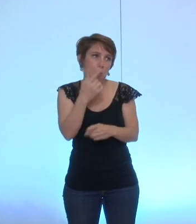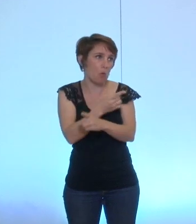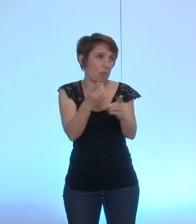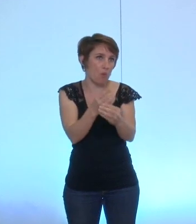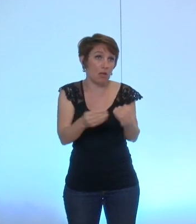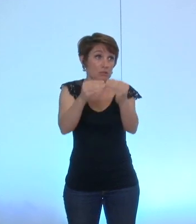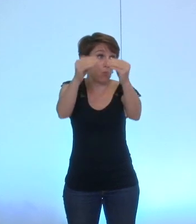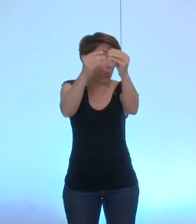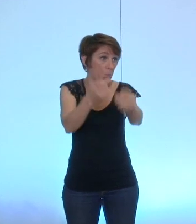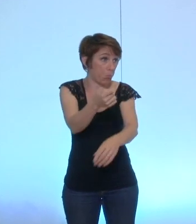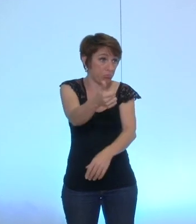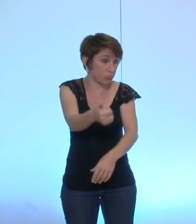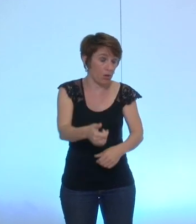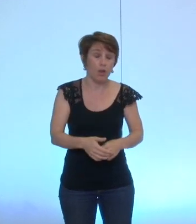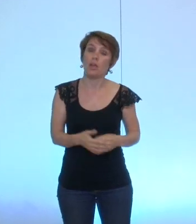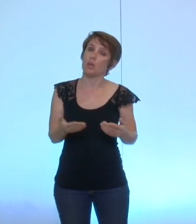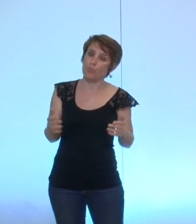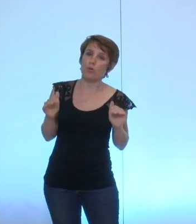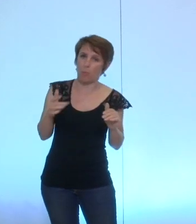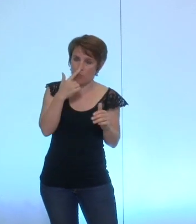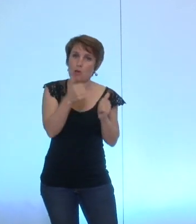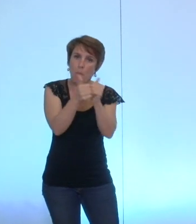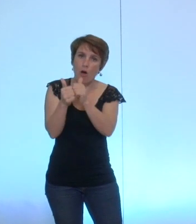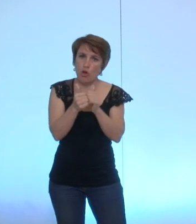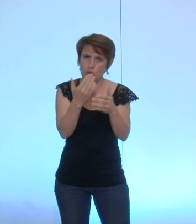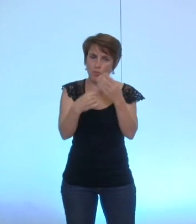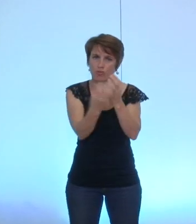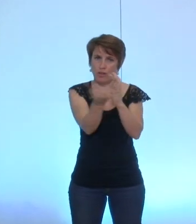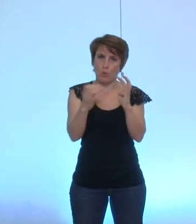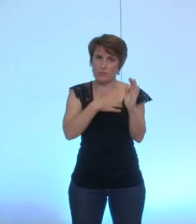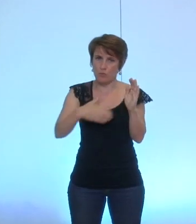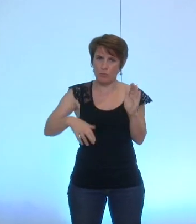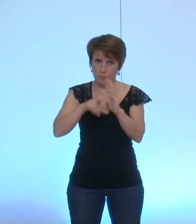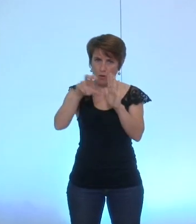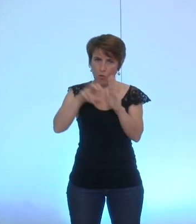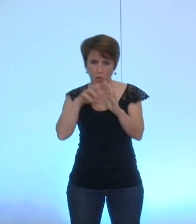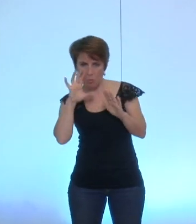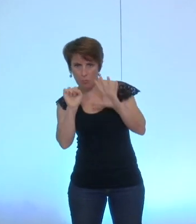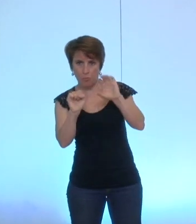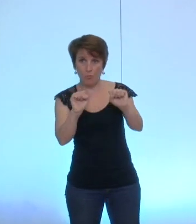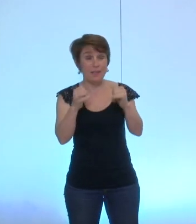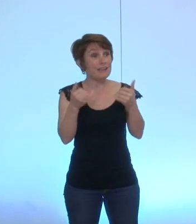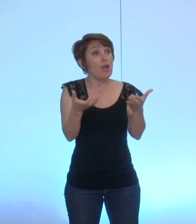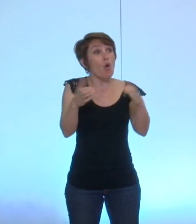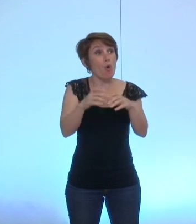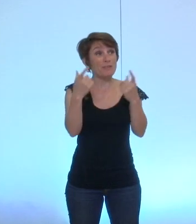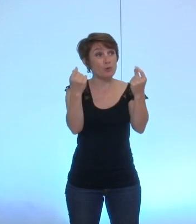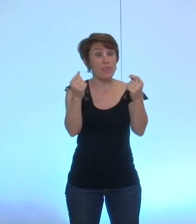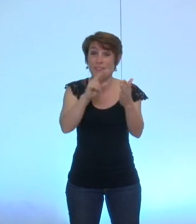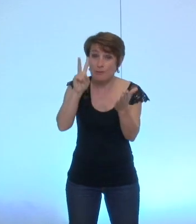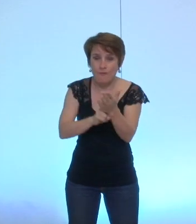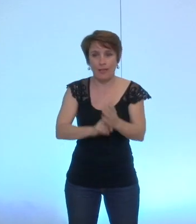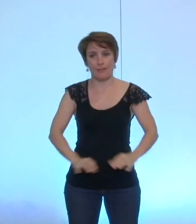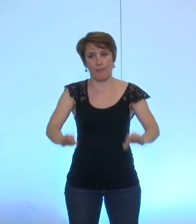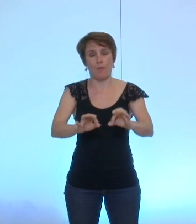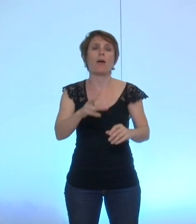enfin on peut quand même constater ensemble qu'au conseil municipal de Grenoble notamment il n'existe pas de commission des finances à proprement parler nous avons une